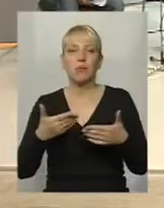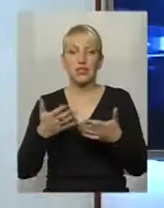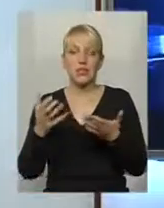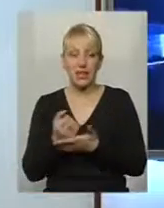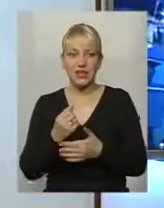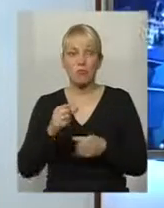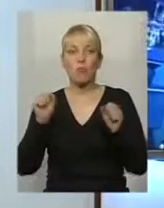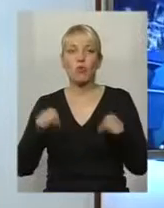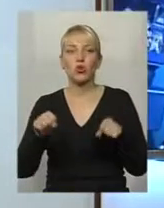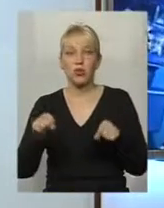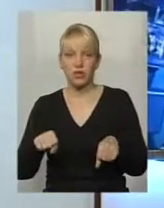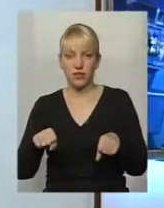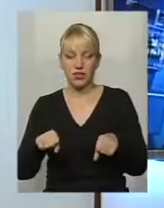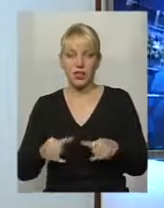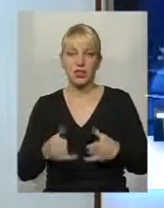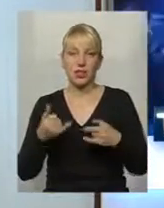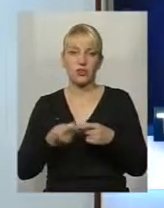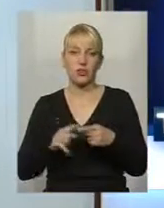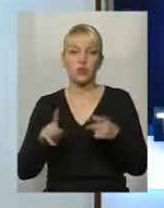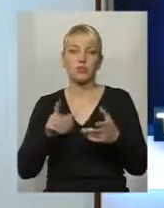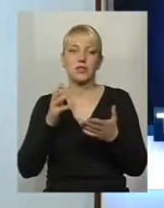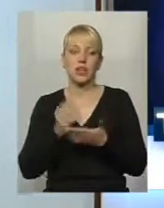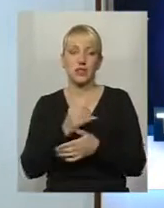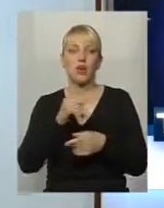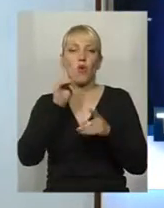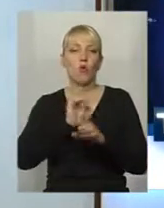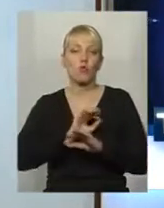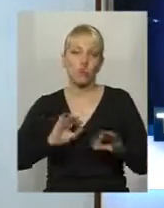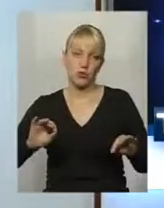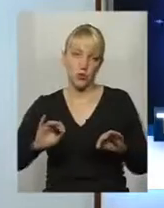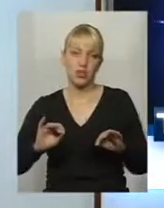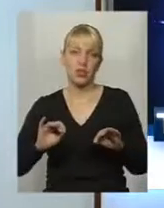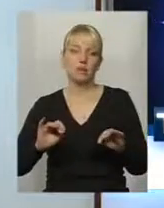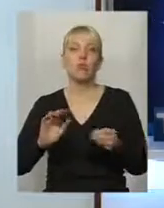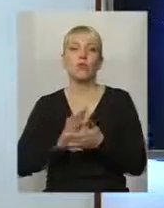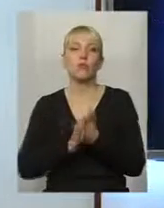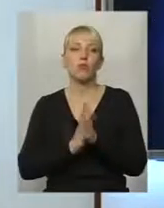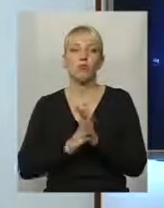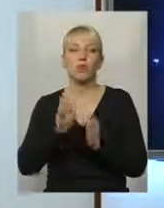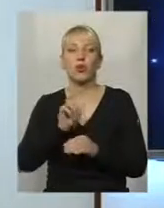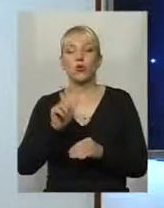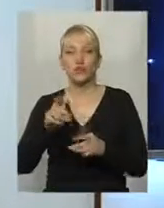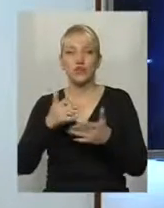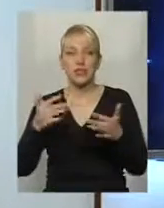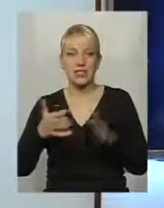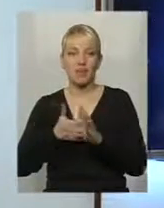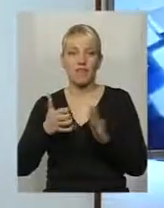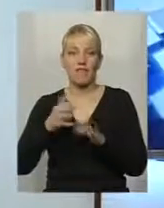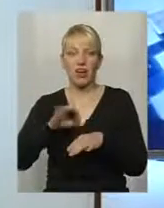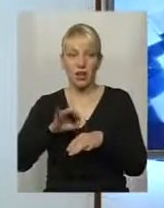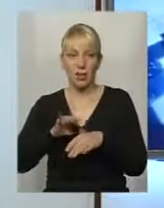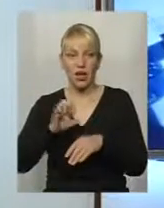можливість для того, аби створити комфортні, насправді комфортні умови людям з різними вадами.